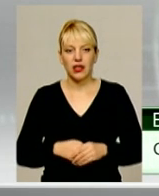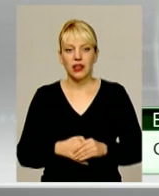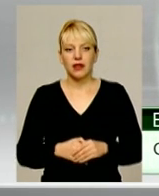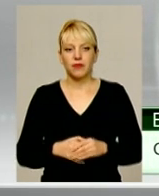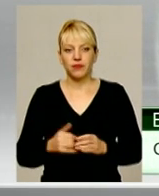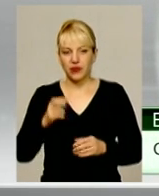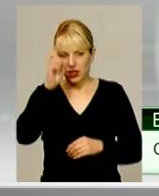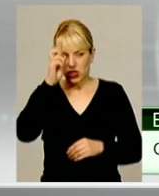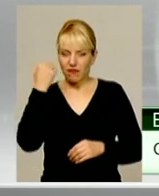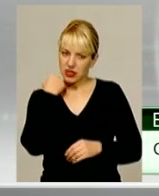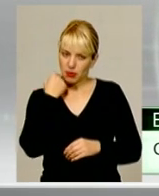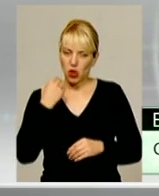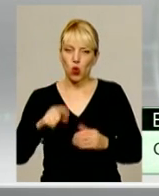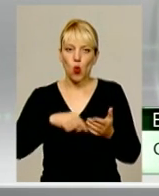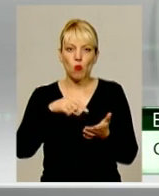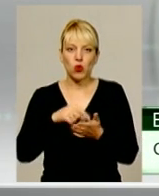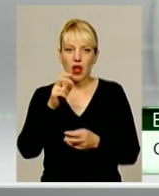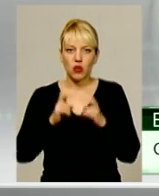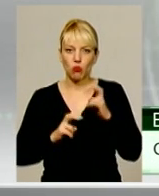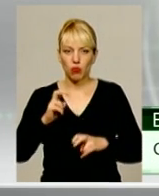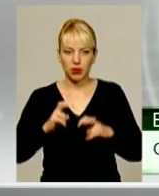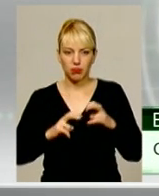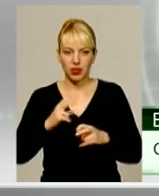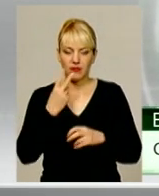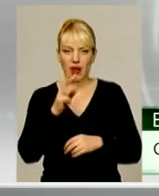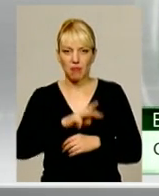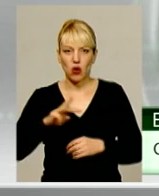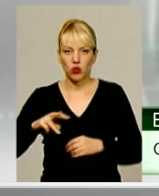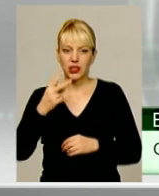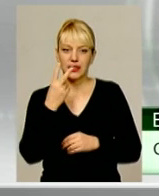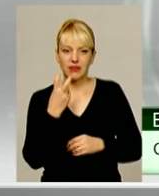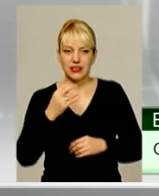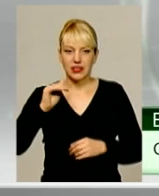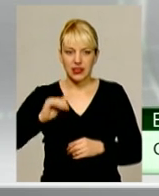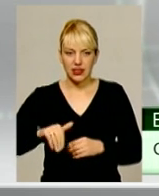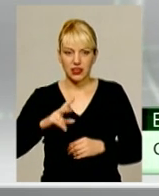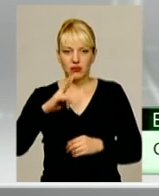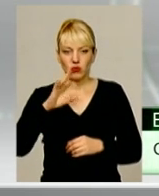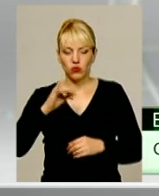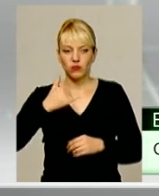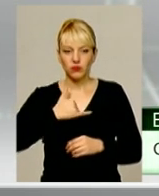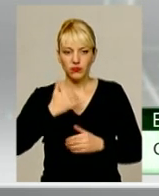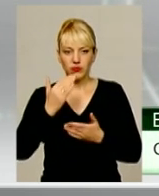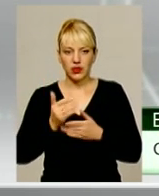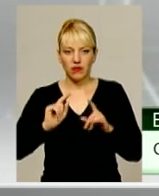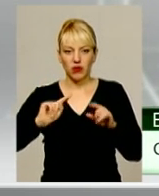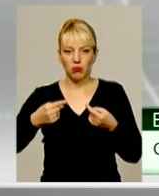держава заборгувала комунальну підприємку 2 мільйони 200 тисяч, але в нас є вимоги, хмельниць